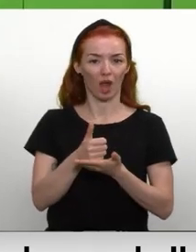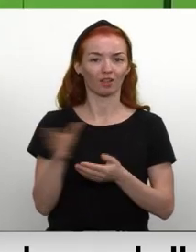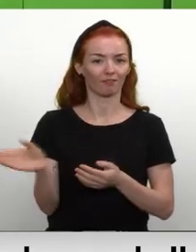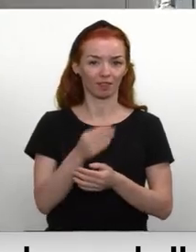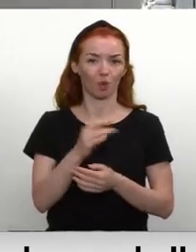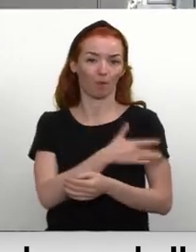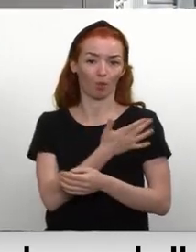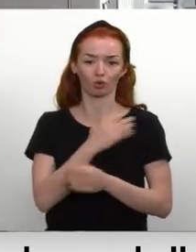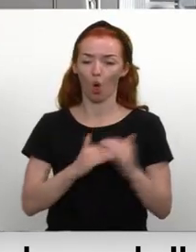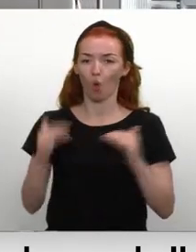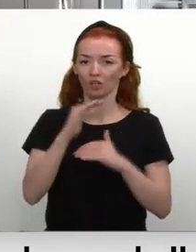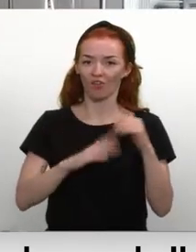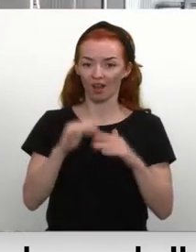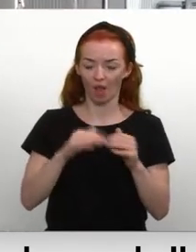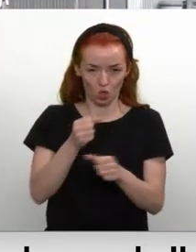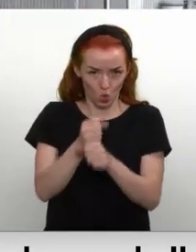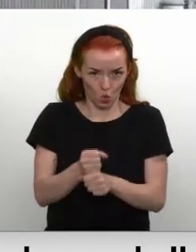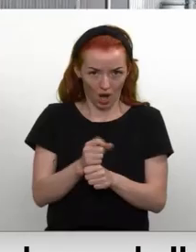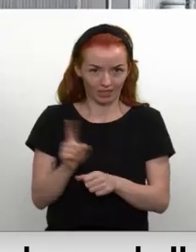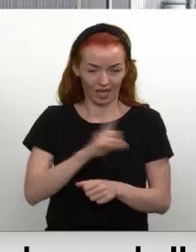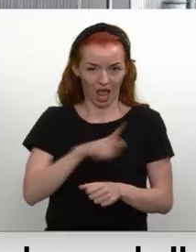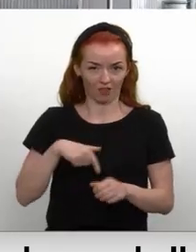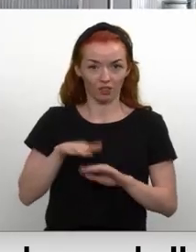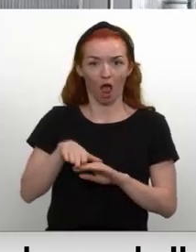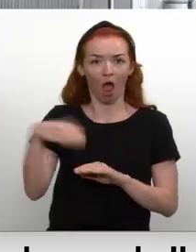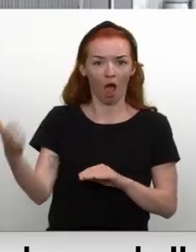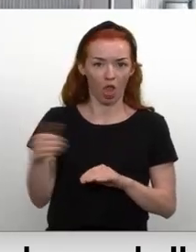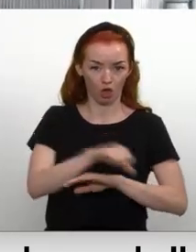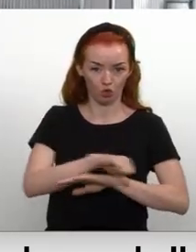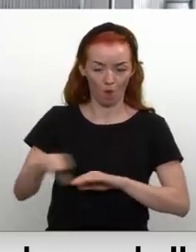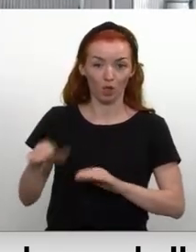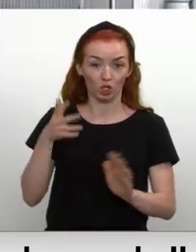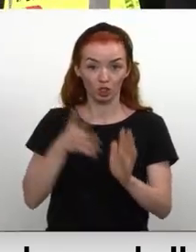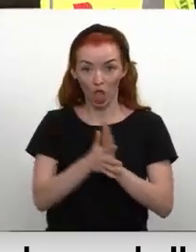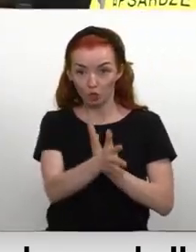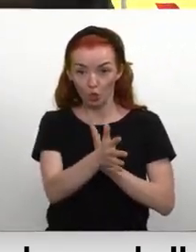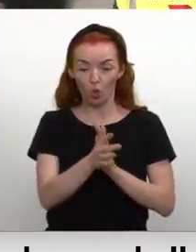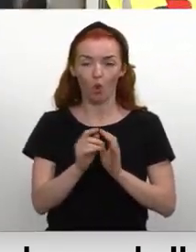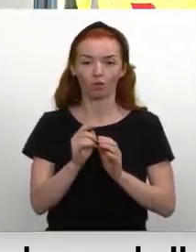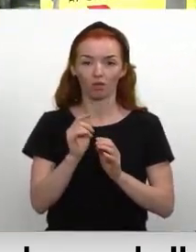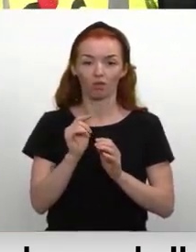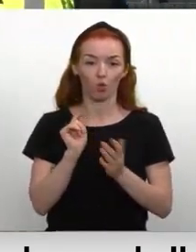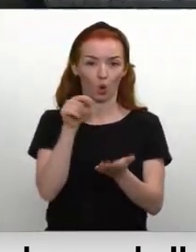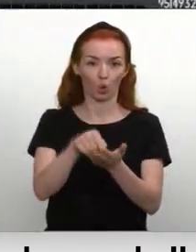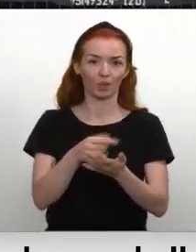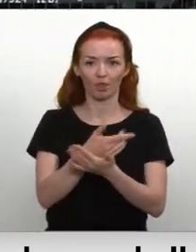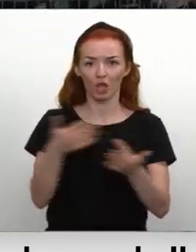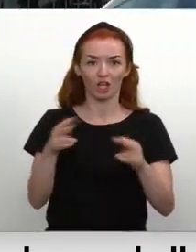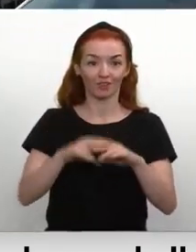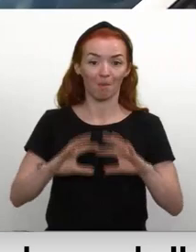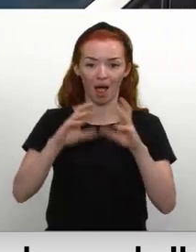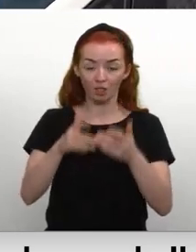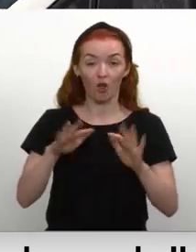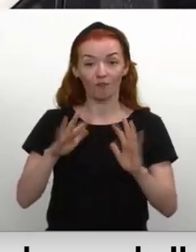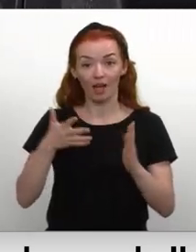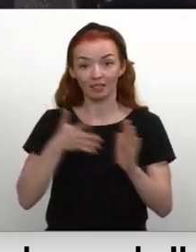jo kā nekā ost ir Latvijas ārējā robeža, kurš šērsojot atiecīgi nokļūstam visā pasaulē vai arī pretēji. Savu